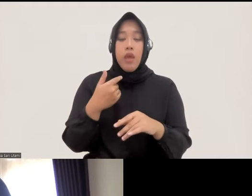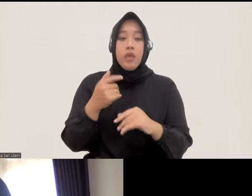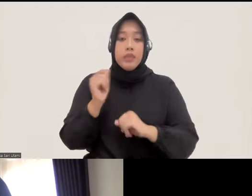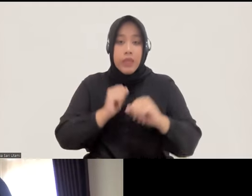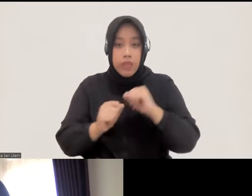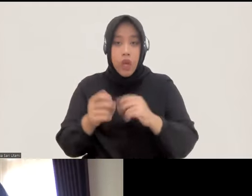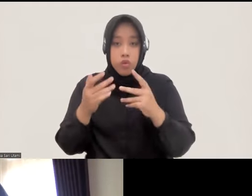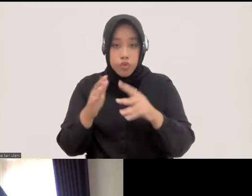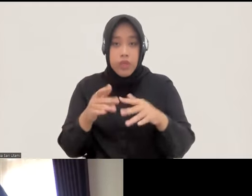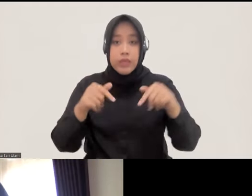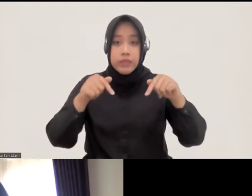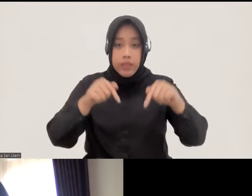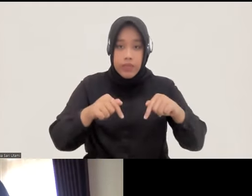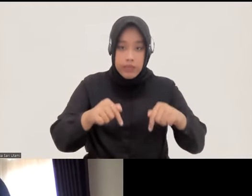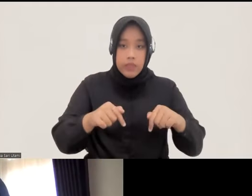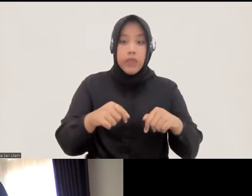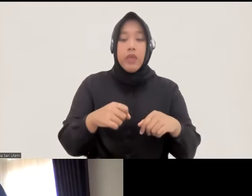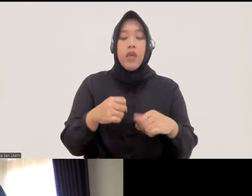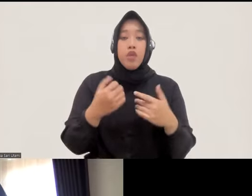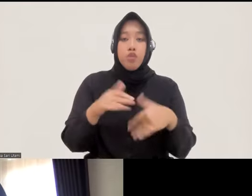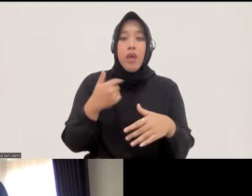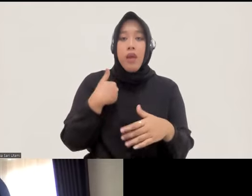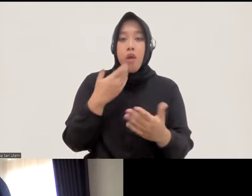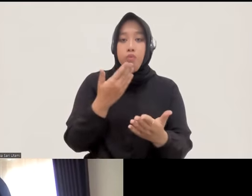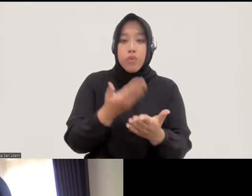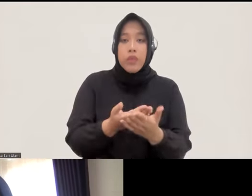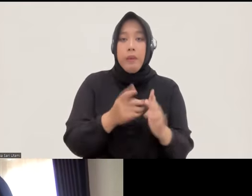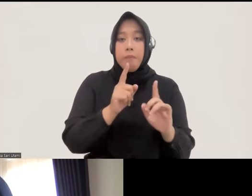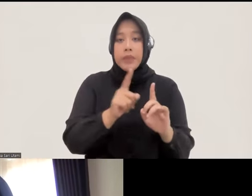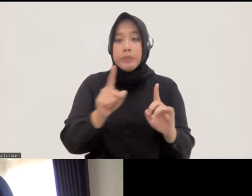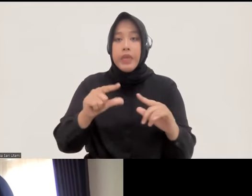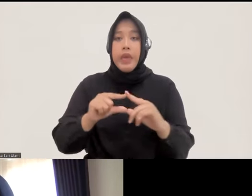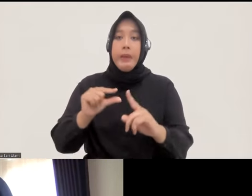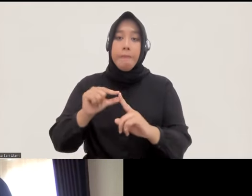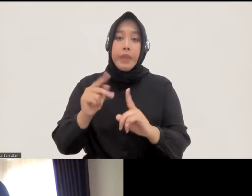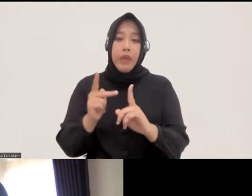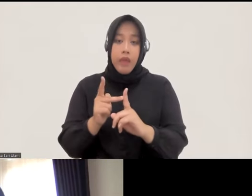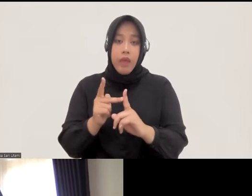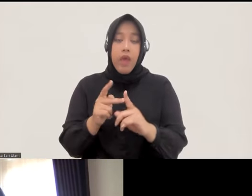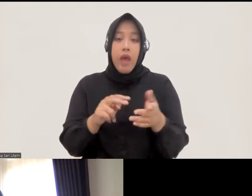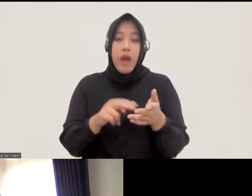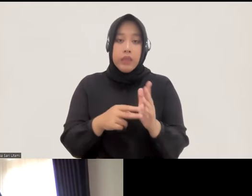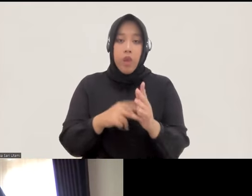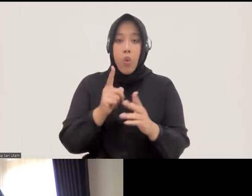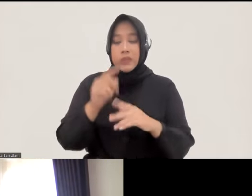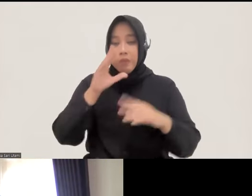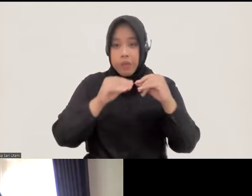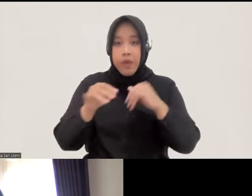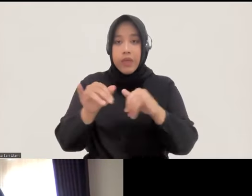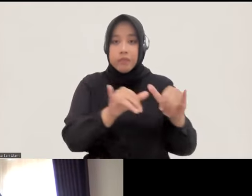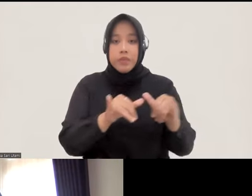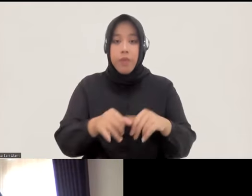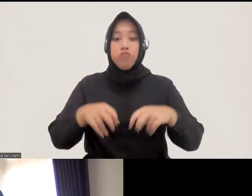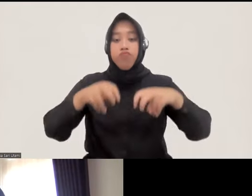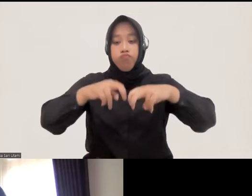saat ini dan diimplementasikan oleh masing-masing aparat penegak hukum ini yang kemudian harus dibahas secara bersama kita duduk